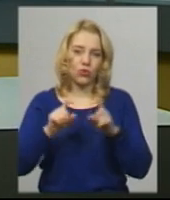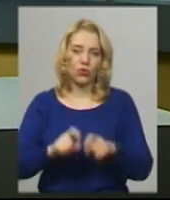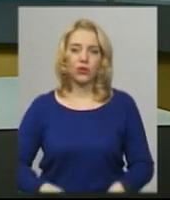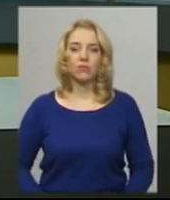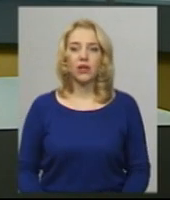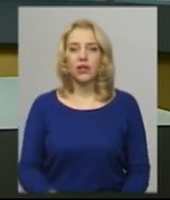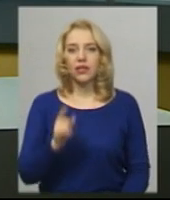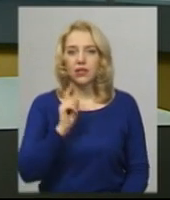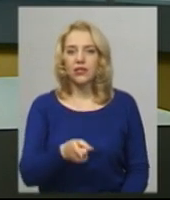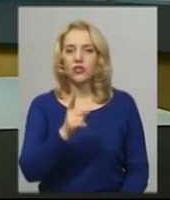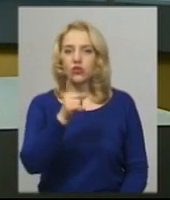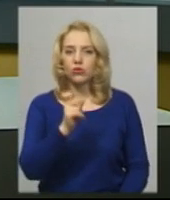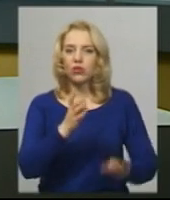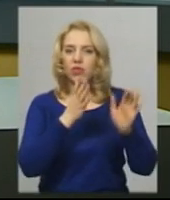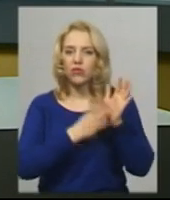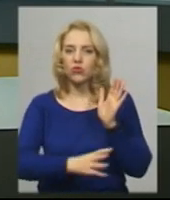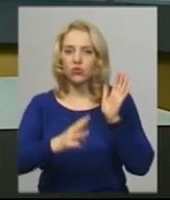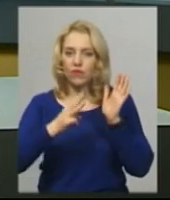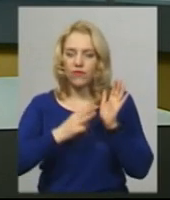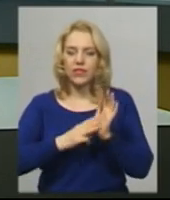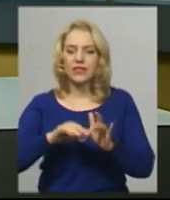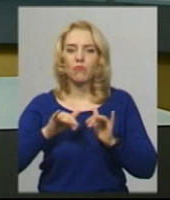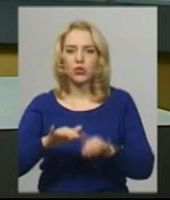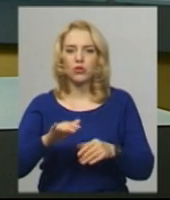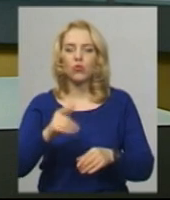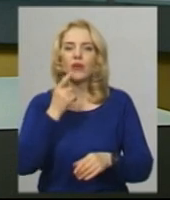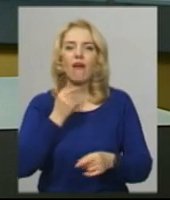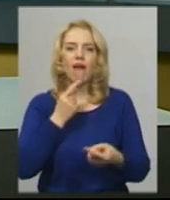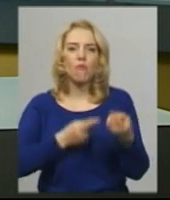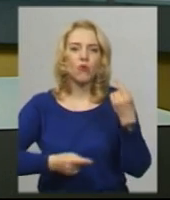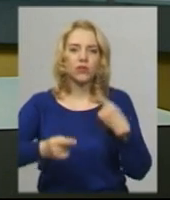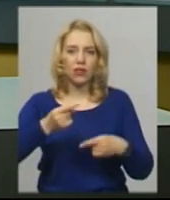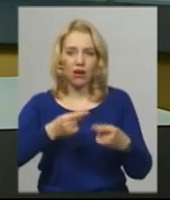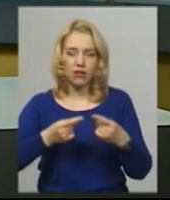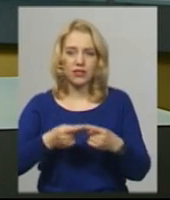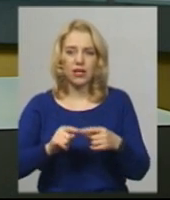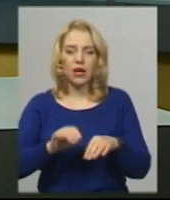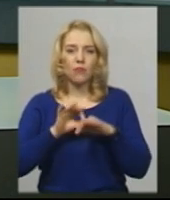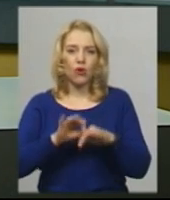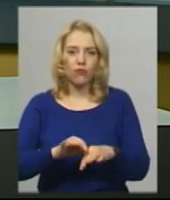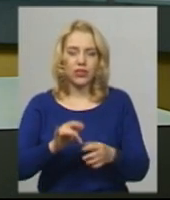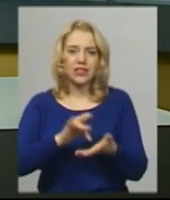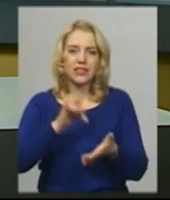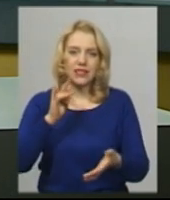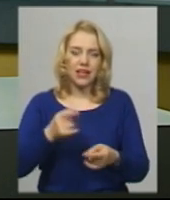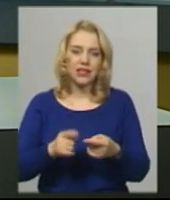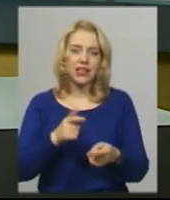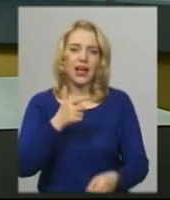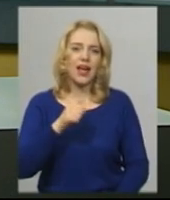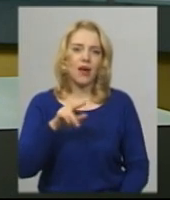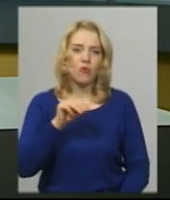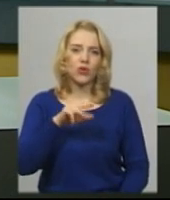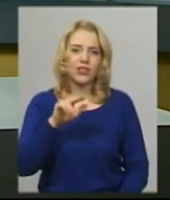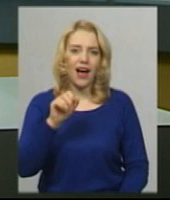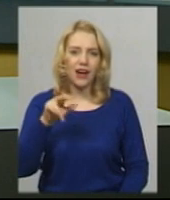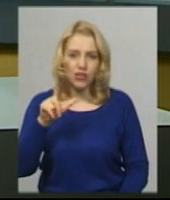1198 процедур гемодіалізу отримали пацієнти Центру екстракорпоральної детоксикації та гемодіалізу